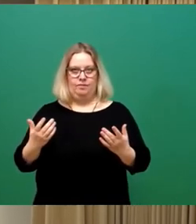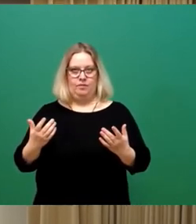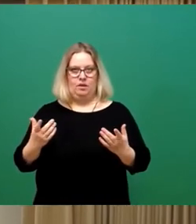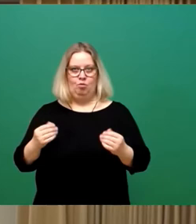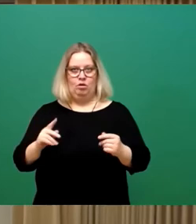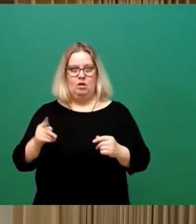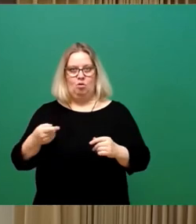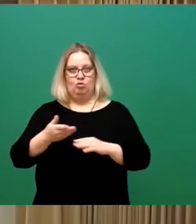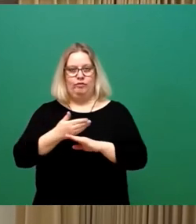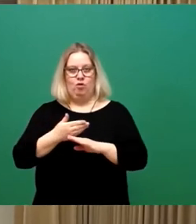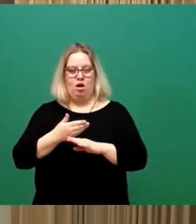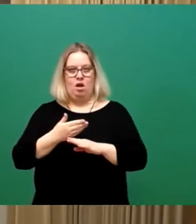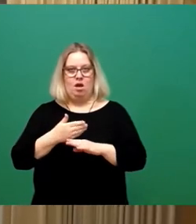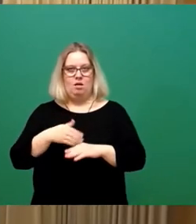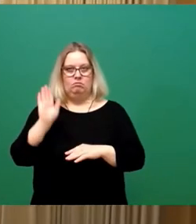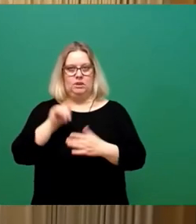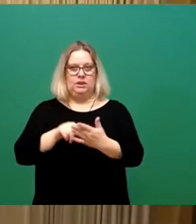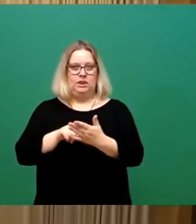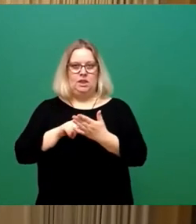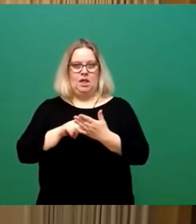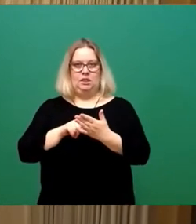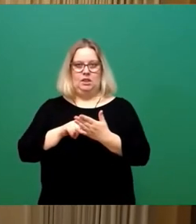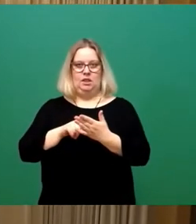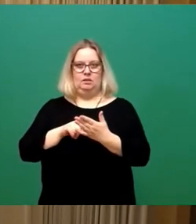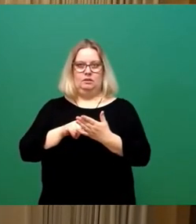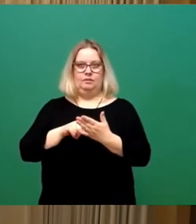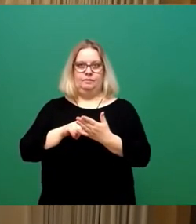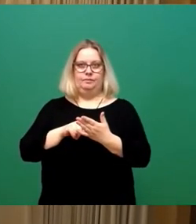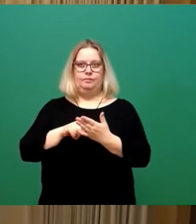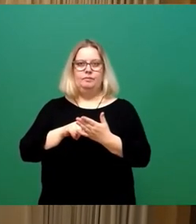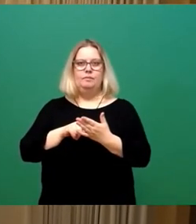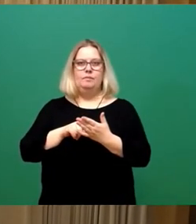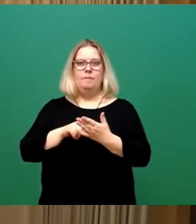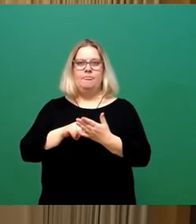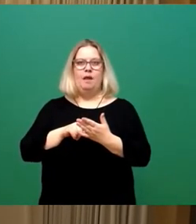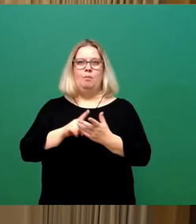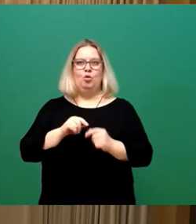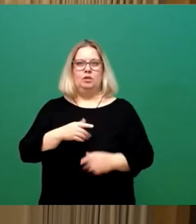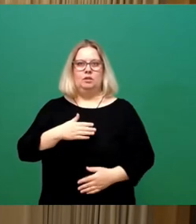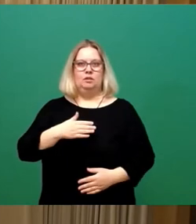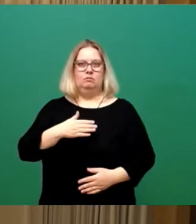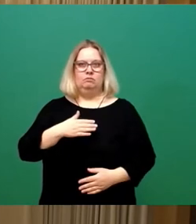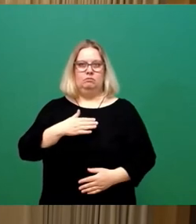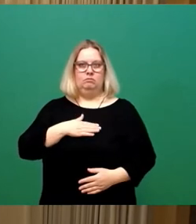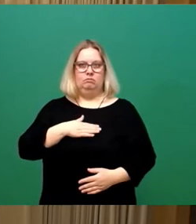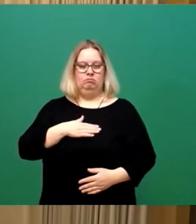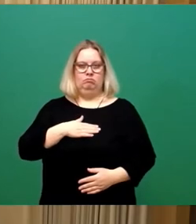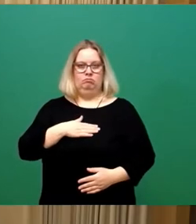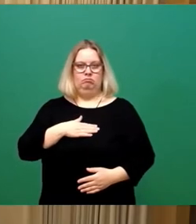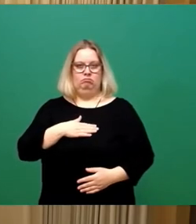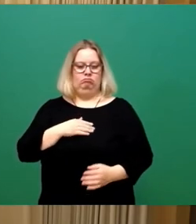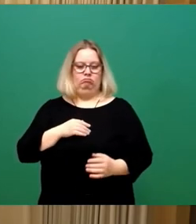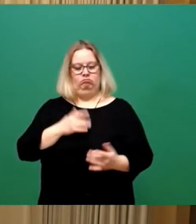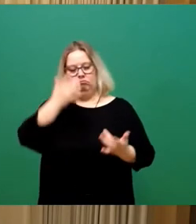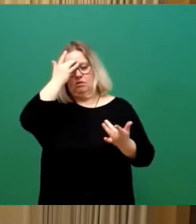Vorfeld signalisiert habe, wird von mir von das Einvernehmen dazu